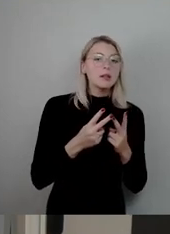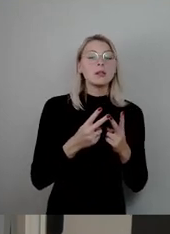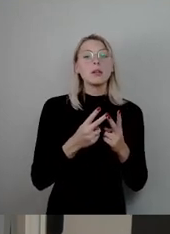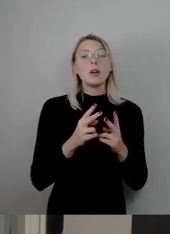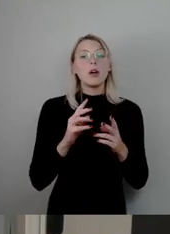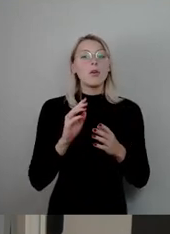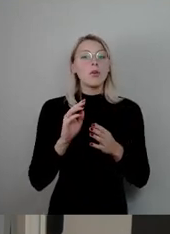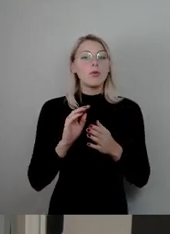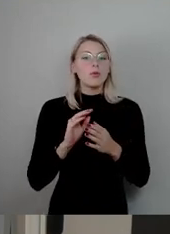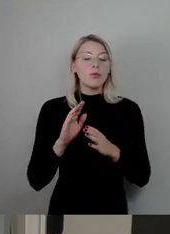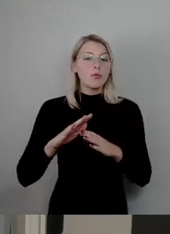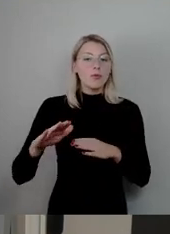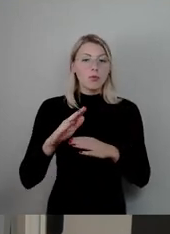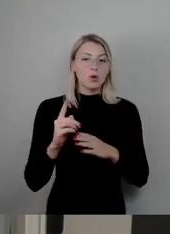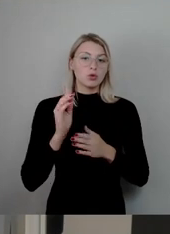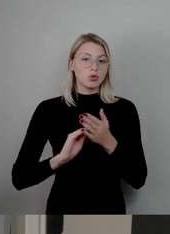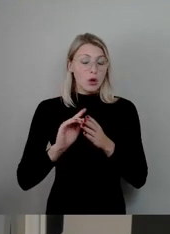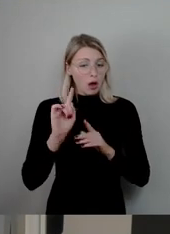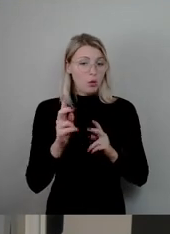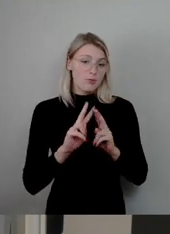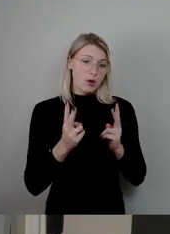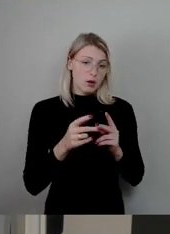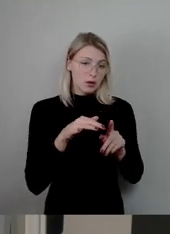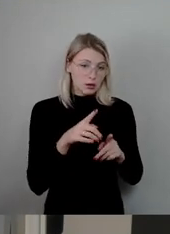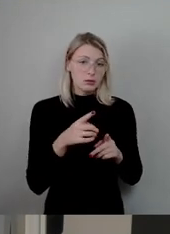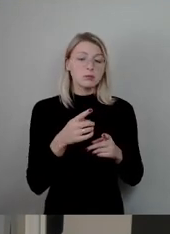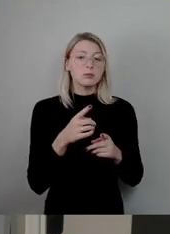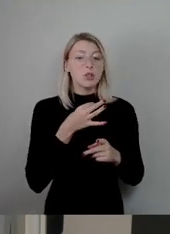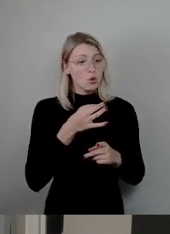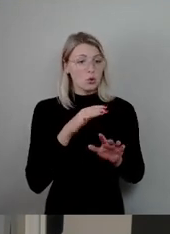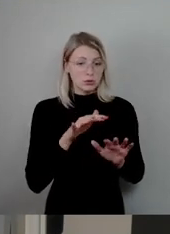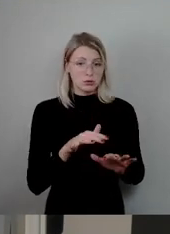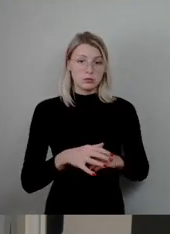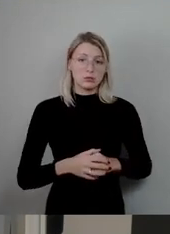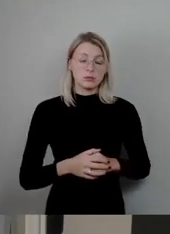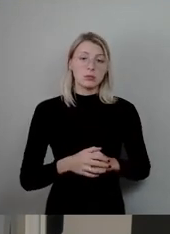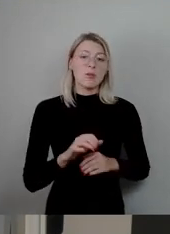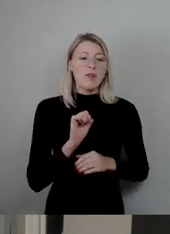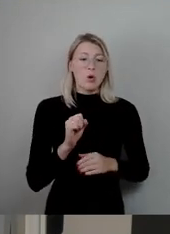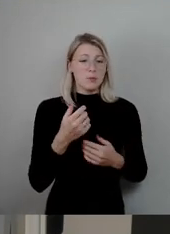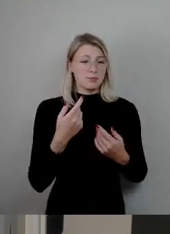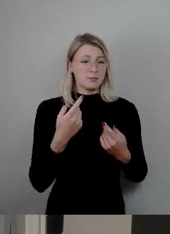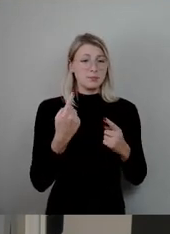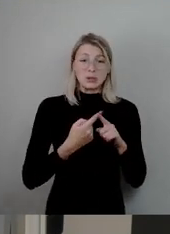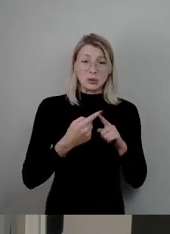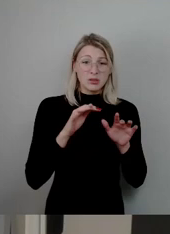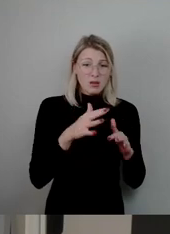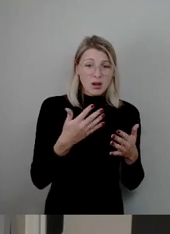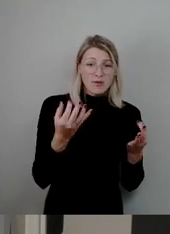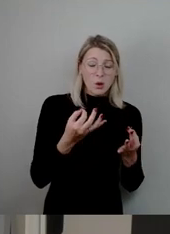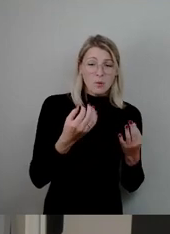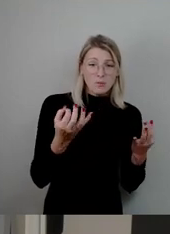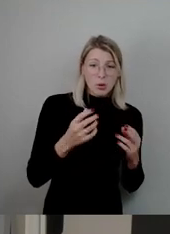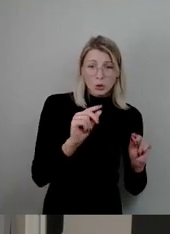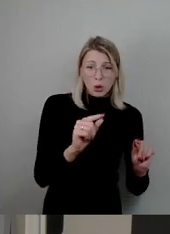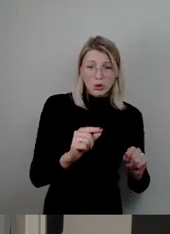Verein, die in Not sind. Und warum ist das jetzt so bedeutsam? Ich möchte kurz darauf eingehen.